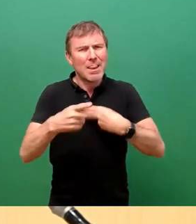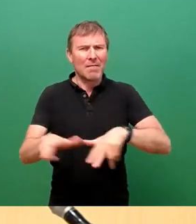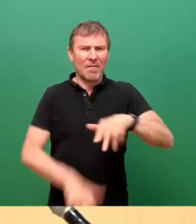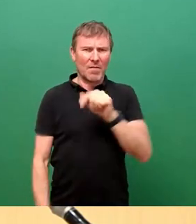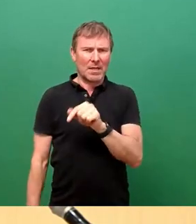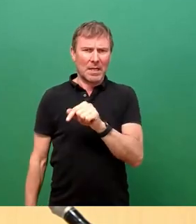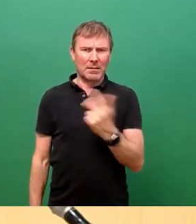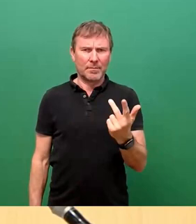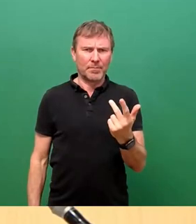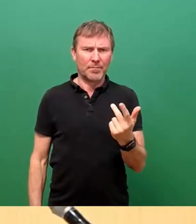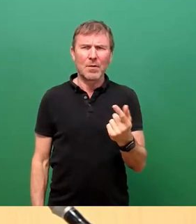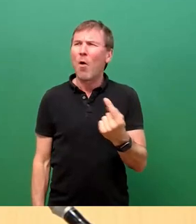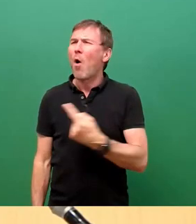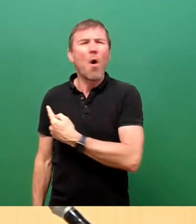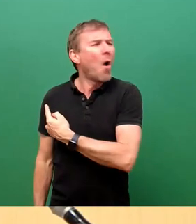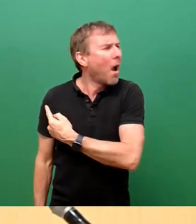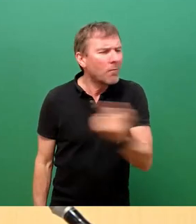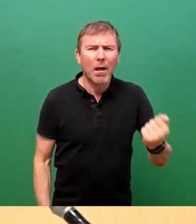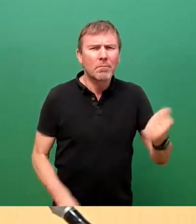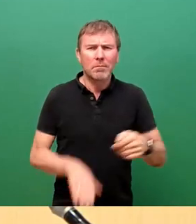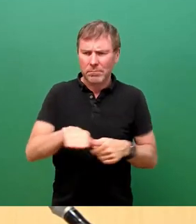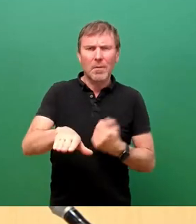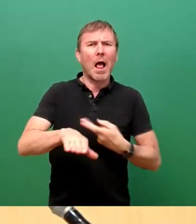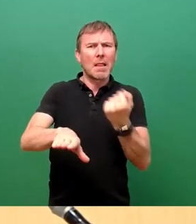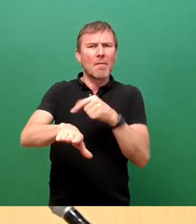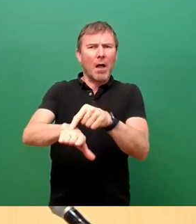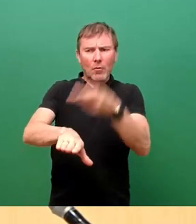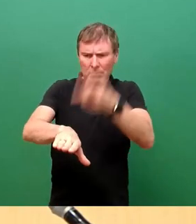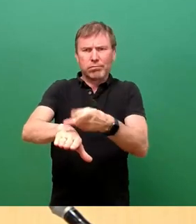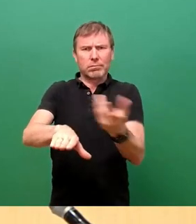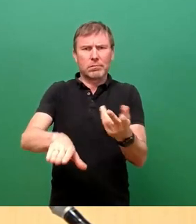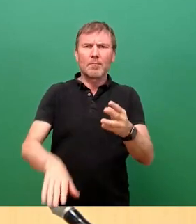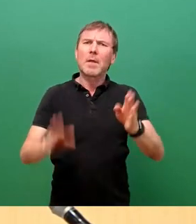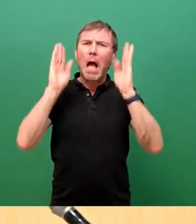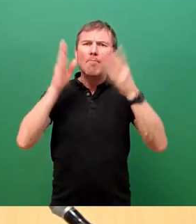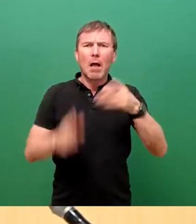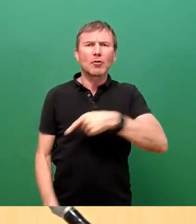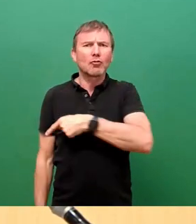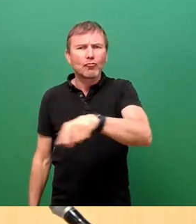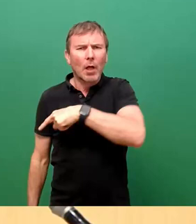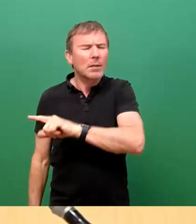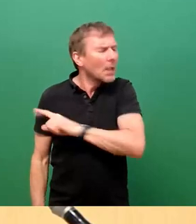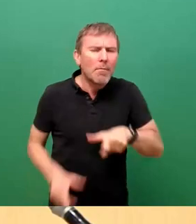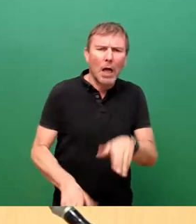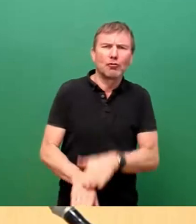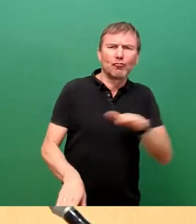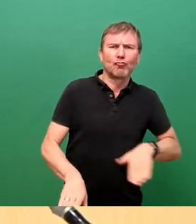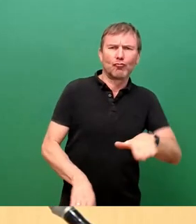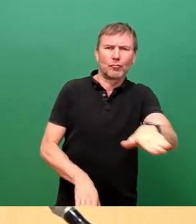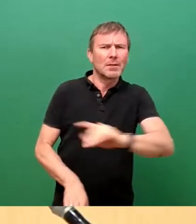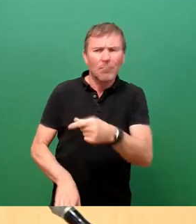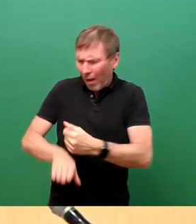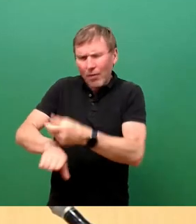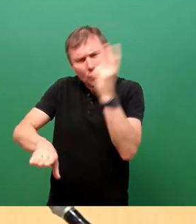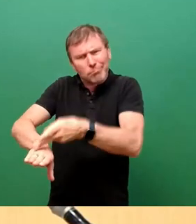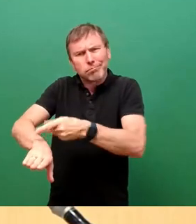fährst, irgendwo rechts steht immer so ein Lieferauto. Die Bautzner Straße fährst du immer auf den Schienen, weil rechts immer irgendwas steht. Und